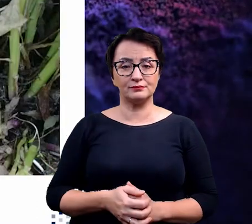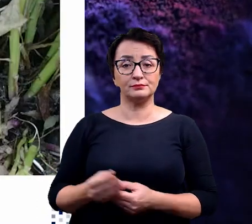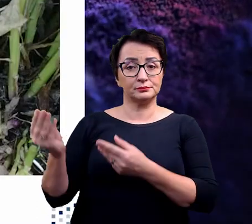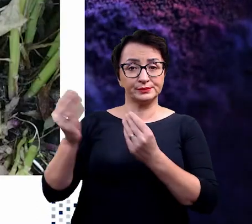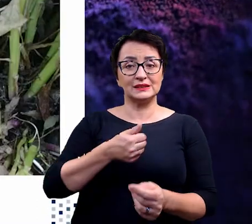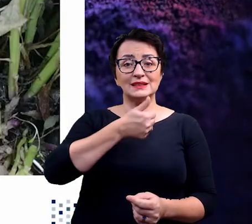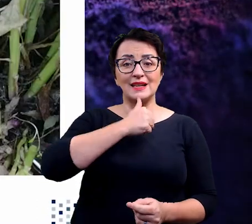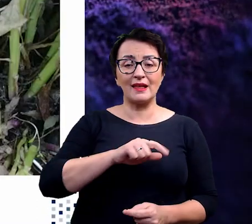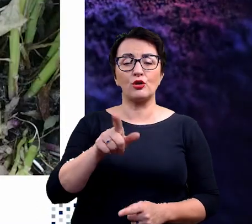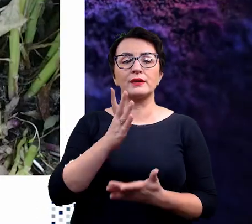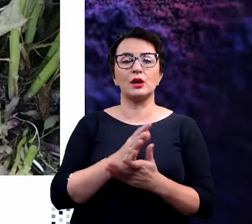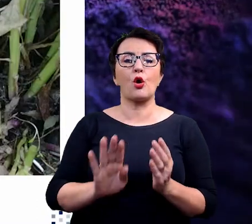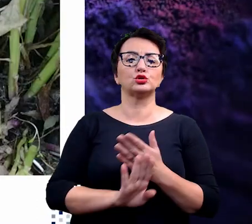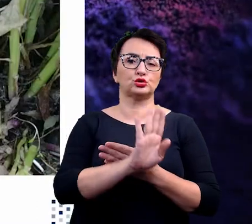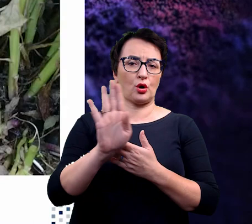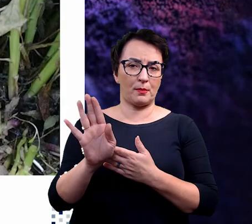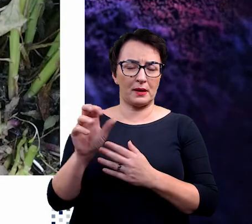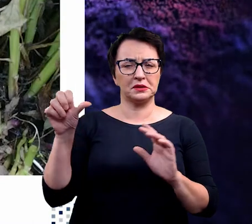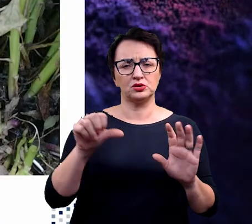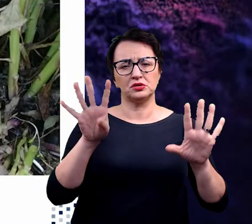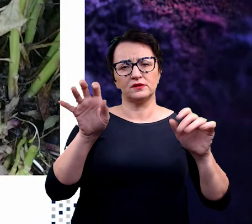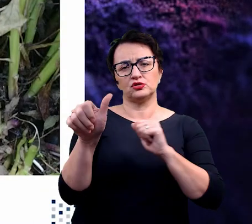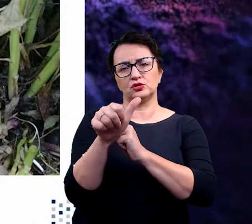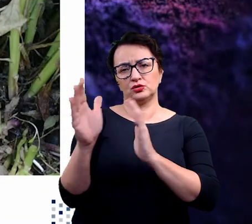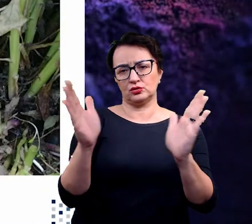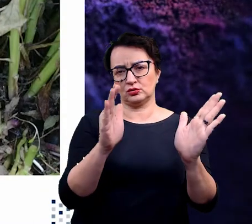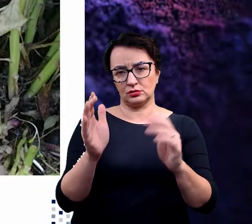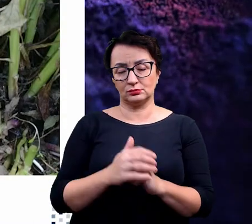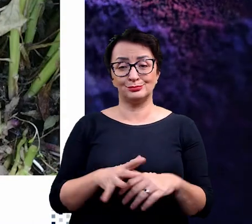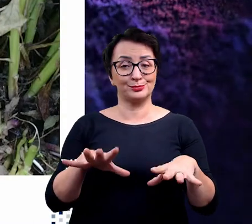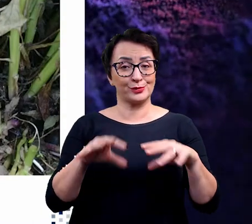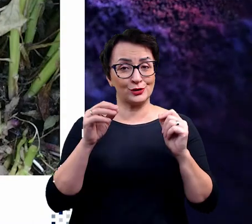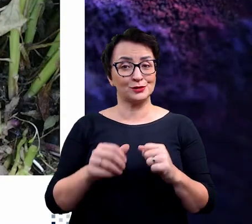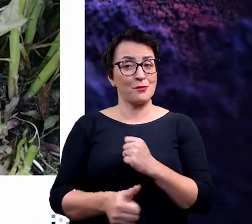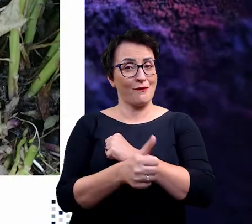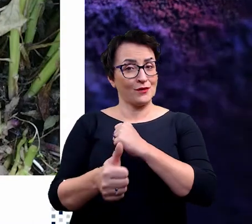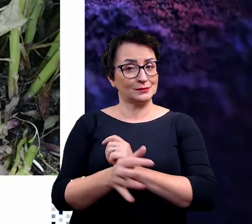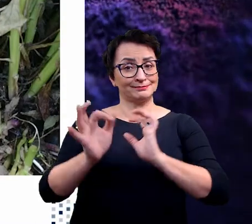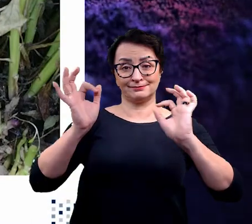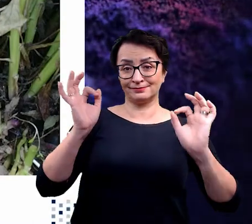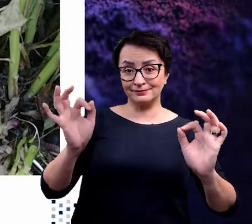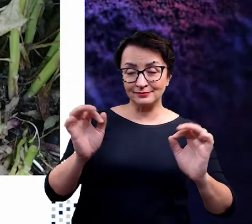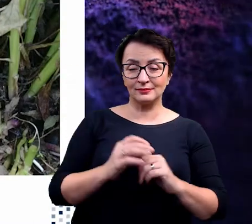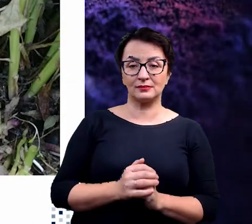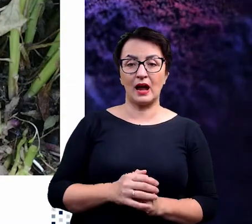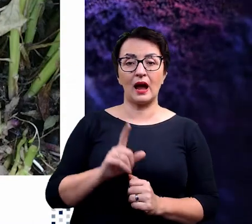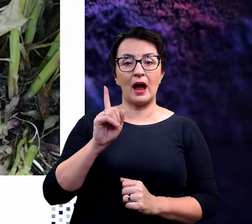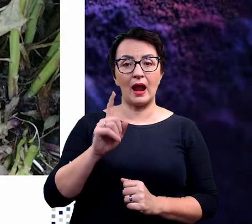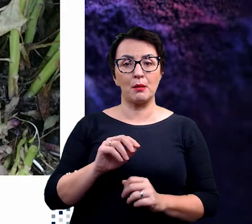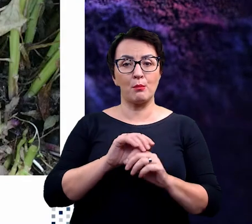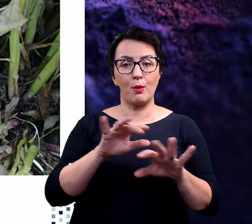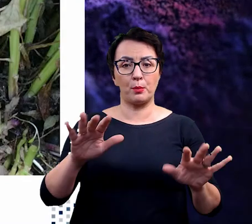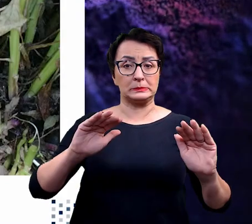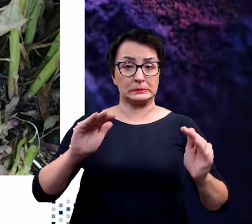gatunek ozdobny w latach 60-tych XX wieku. I po początkowym okresie powodzenia ta roślina jednak bardzo straciła na